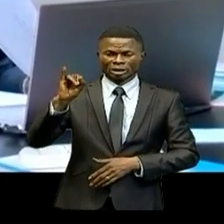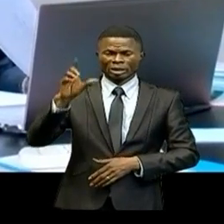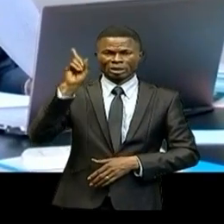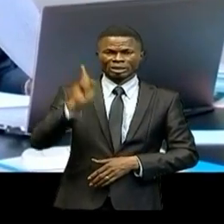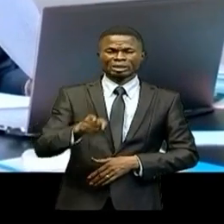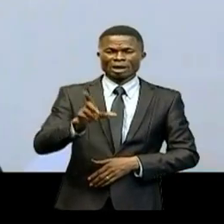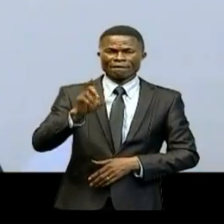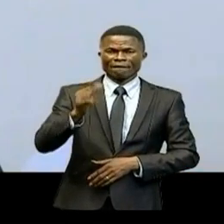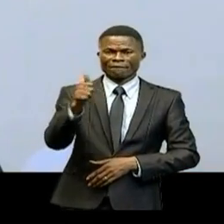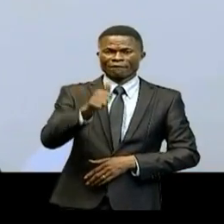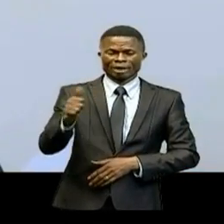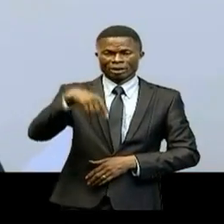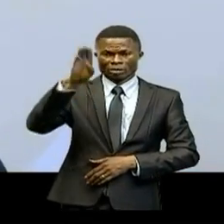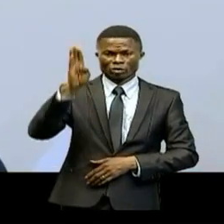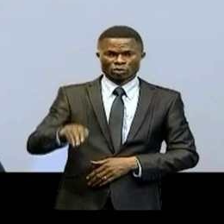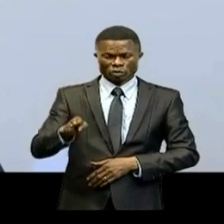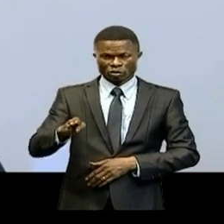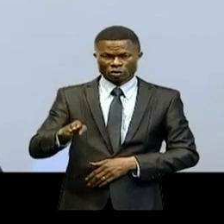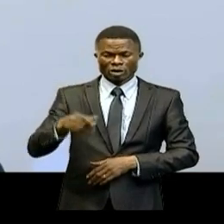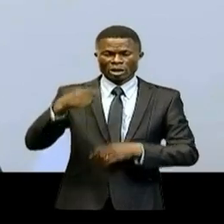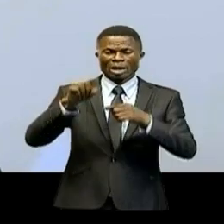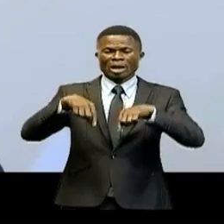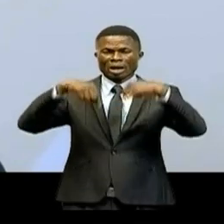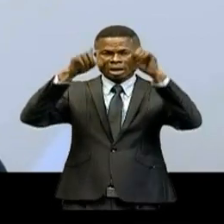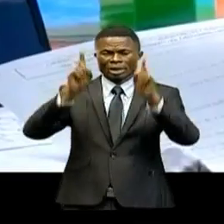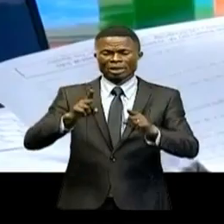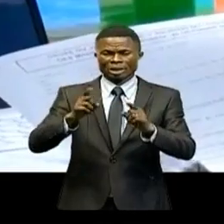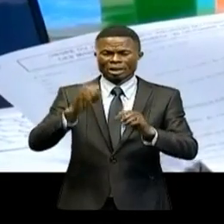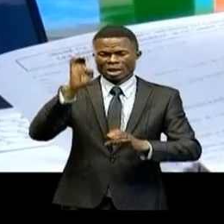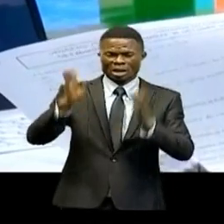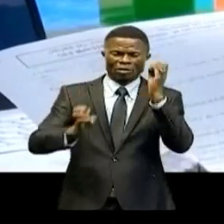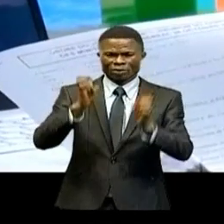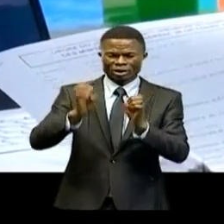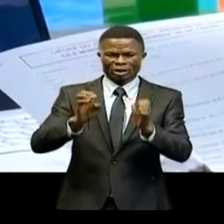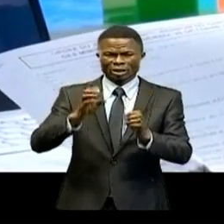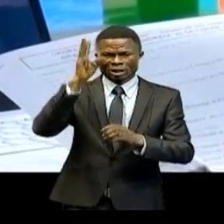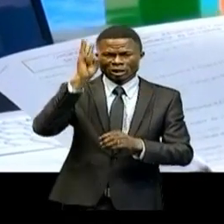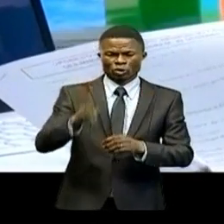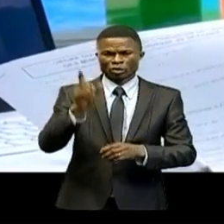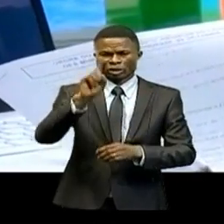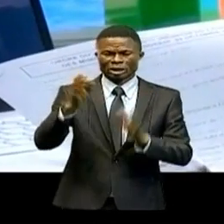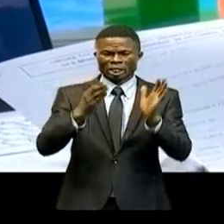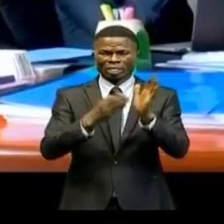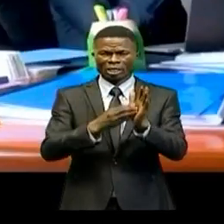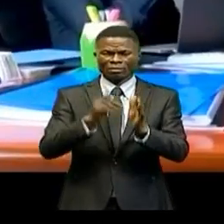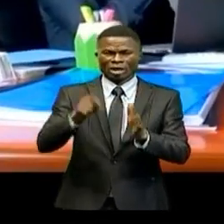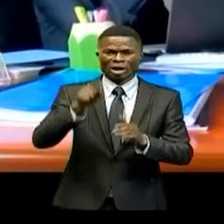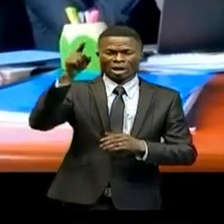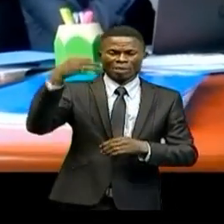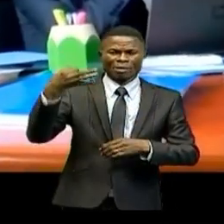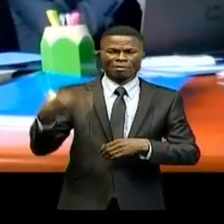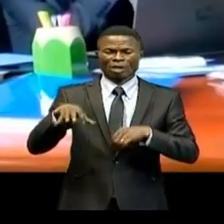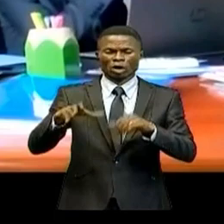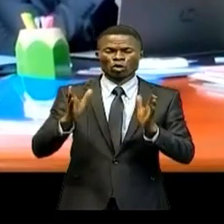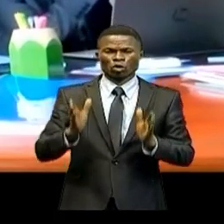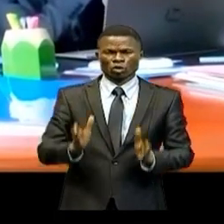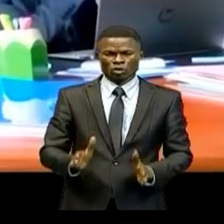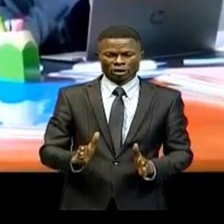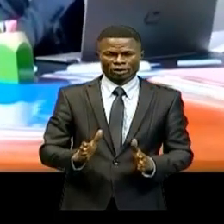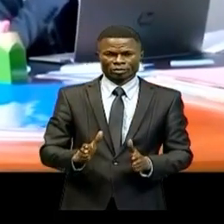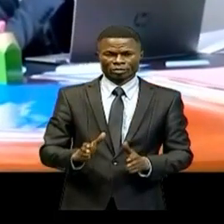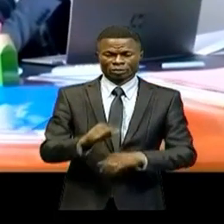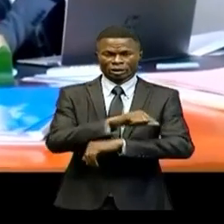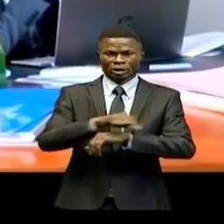sur les assignations budgétaires mensuelles évaluées à 339,1 milliards de francs congolais. La